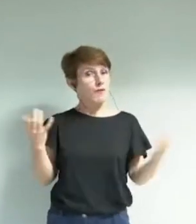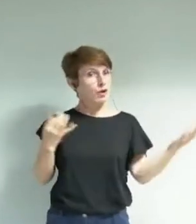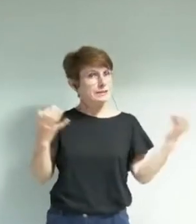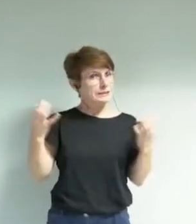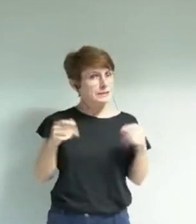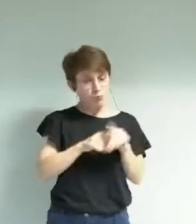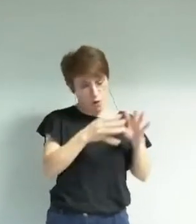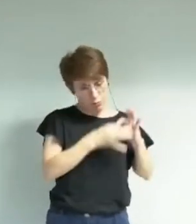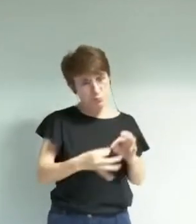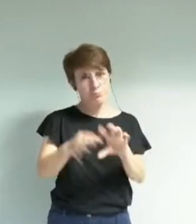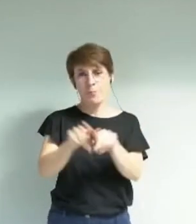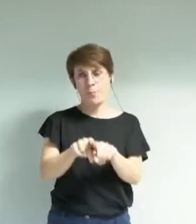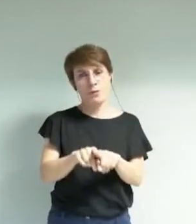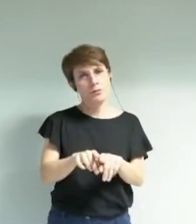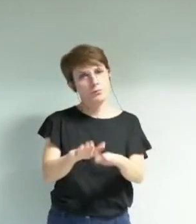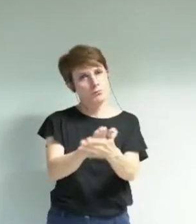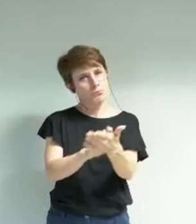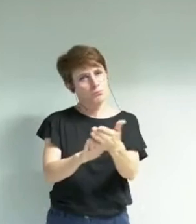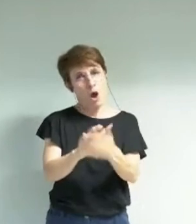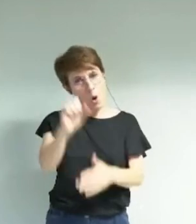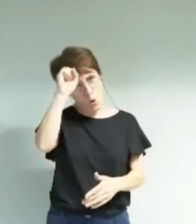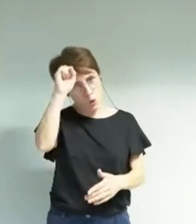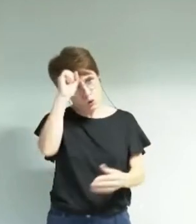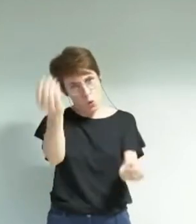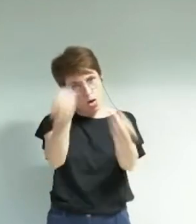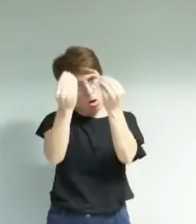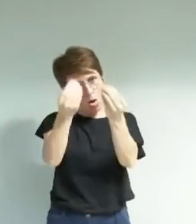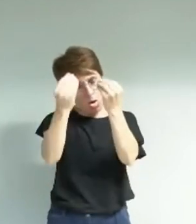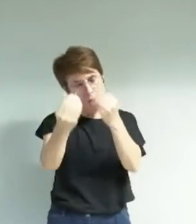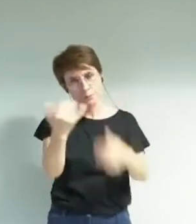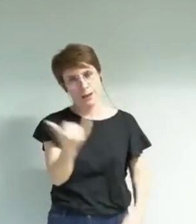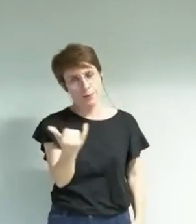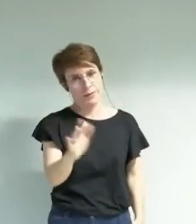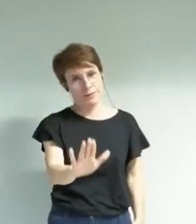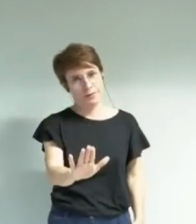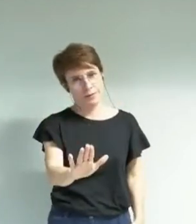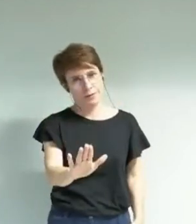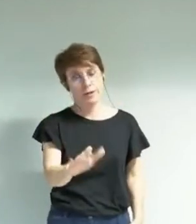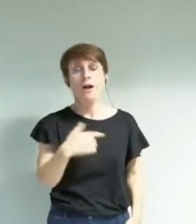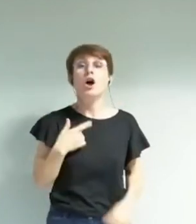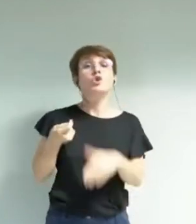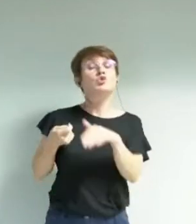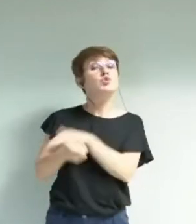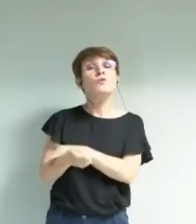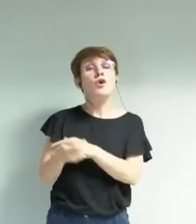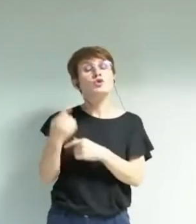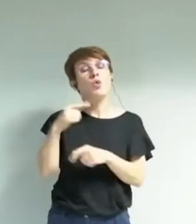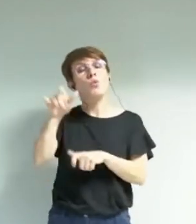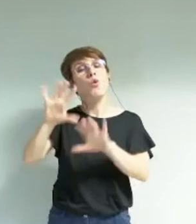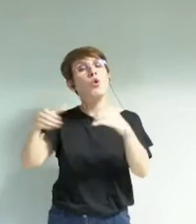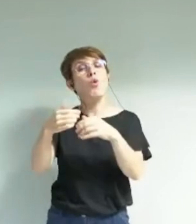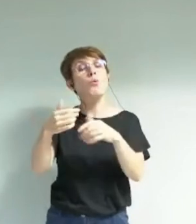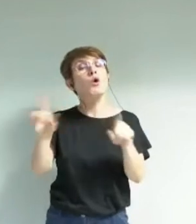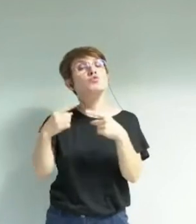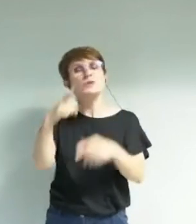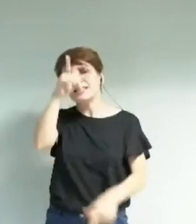de leçon à recevoir de votre part enfin mais pas du tout la subvention aux musiciens du loup qui est-ce qui l'a supprimé à l